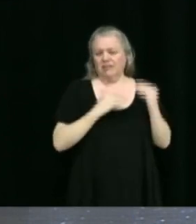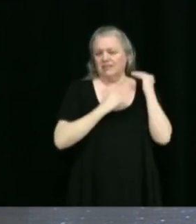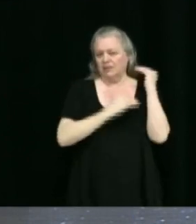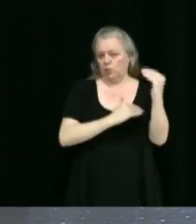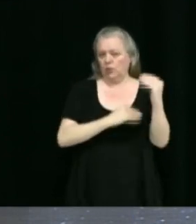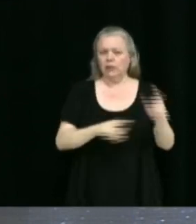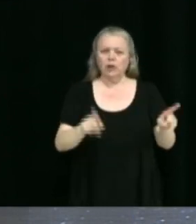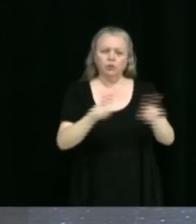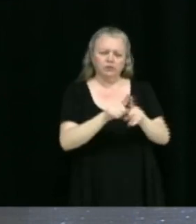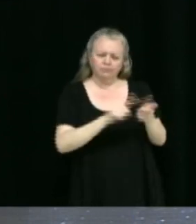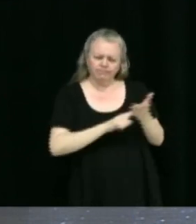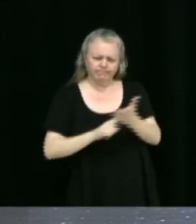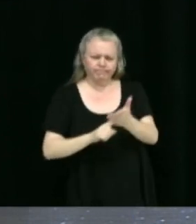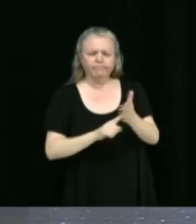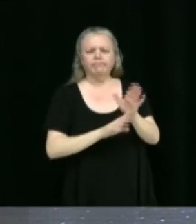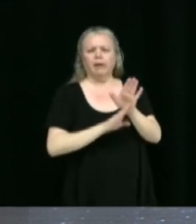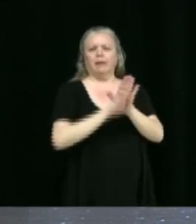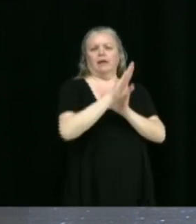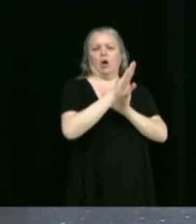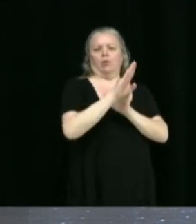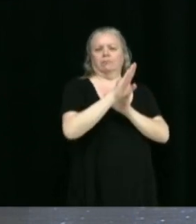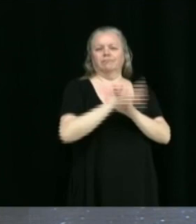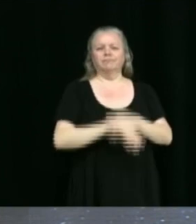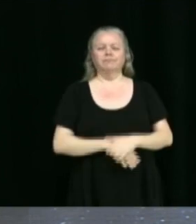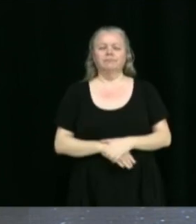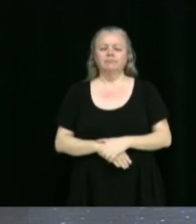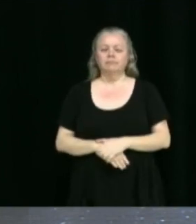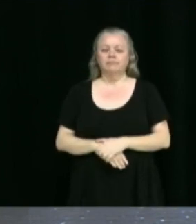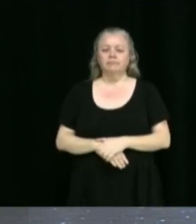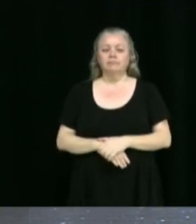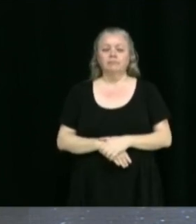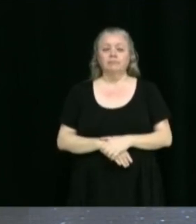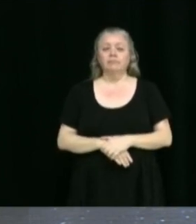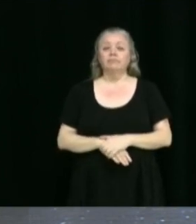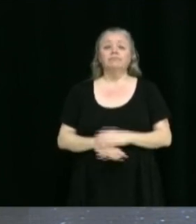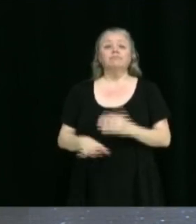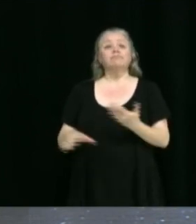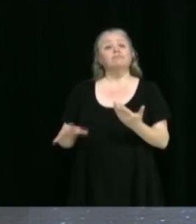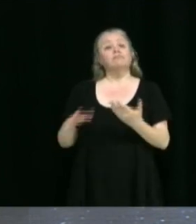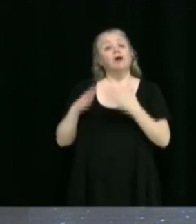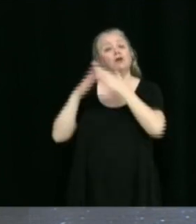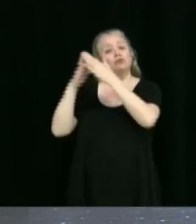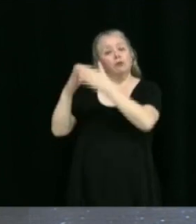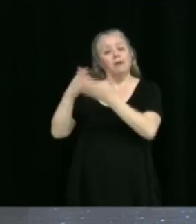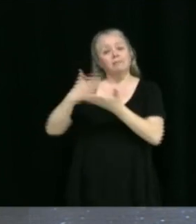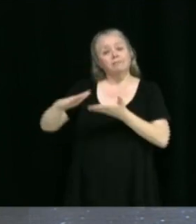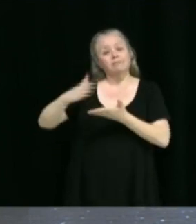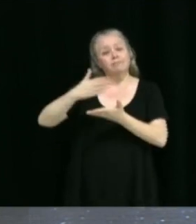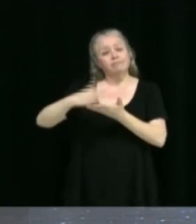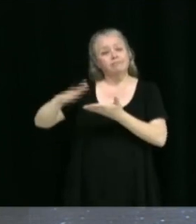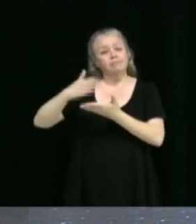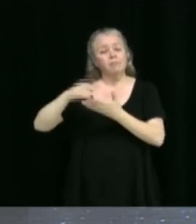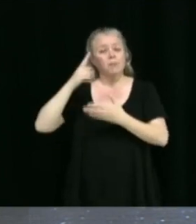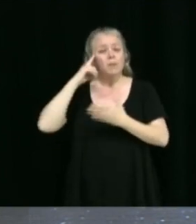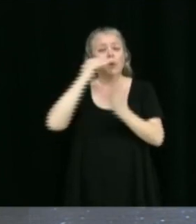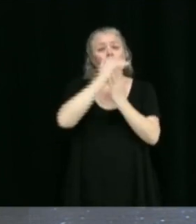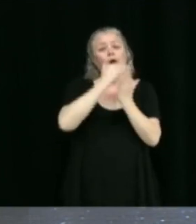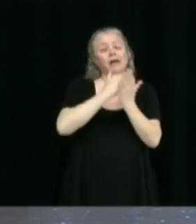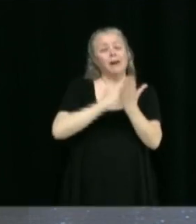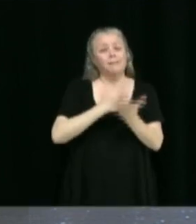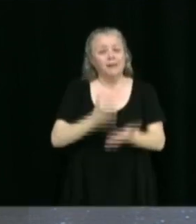de l'amphithéâtre Gilles-Barre-Péreau. Demande de versement d'aide financière dans le cadre du programme d'aide à la voirie locale. Volet